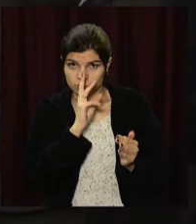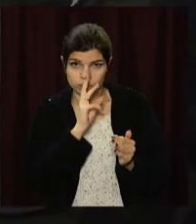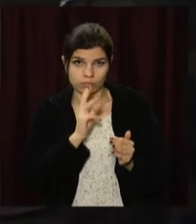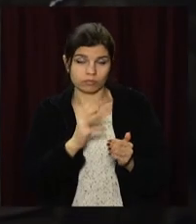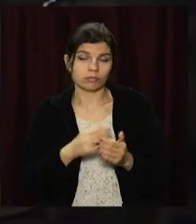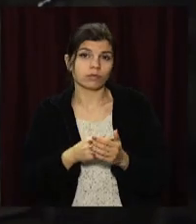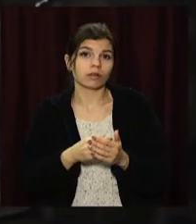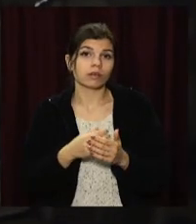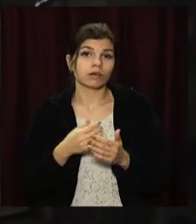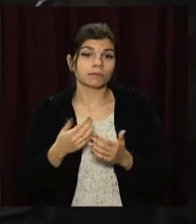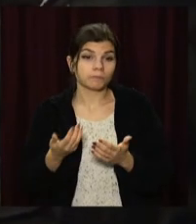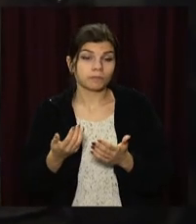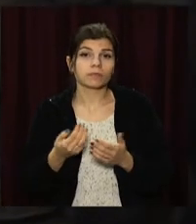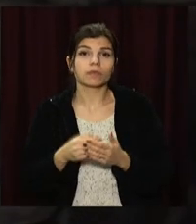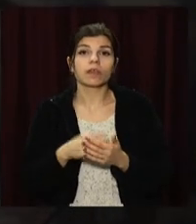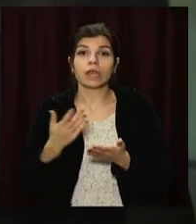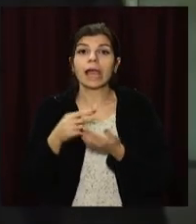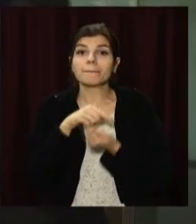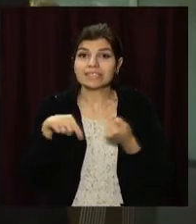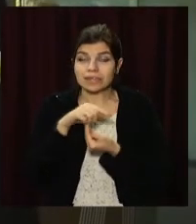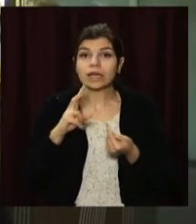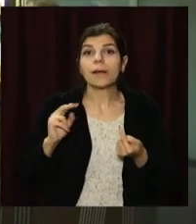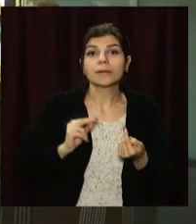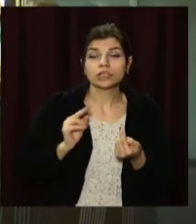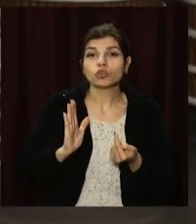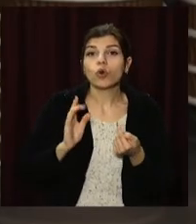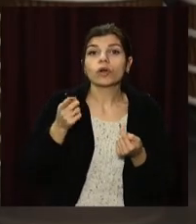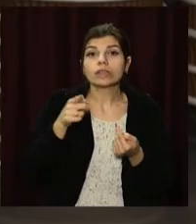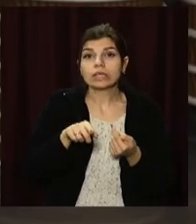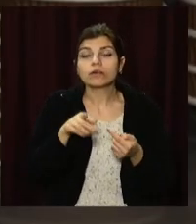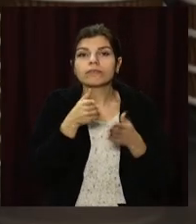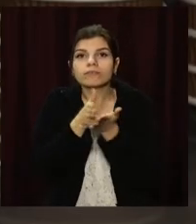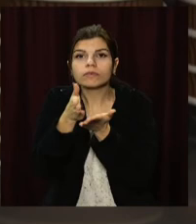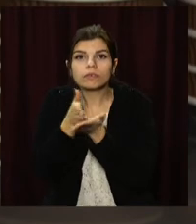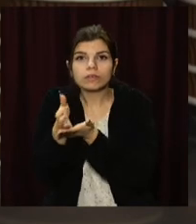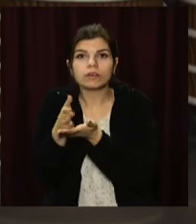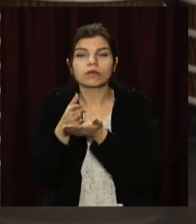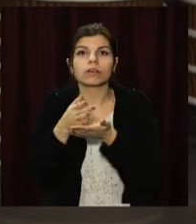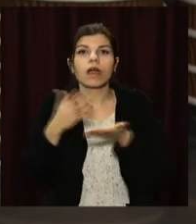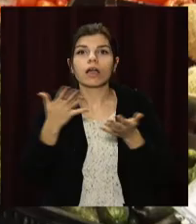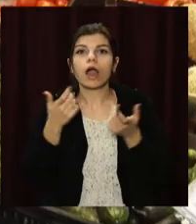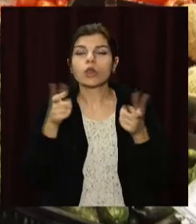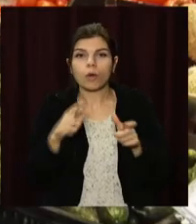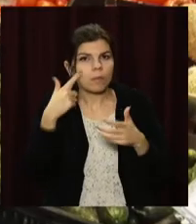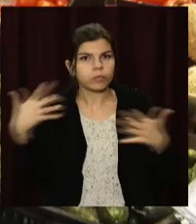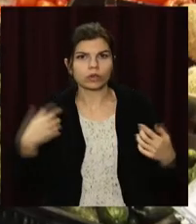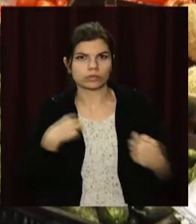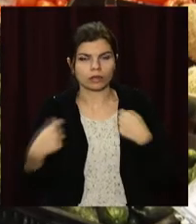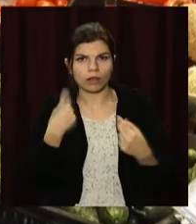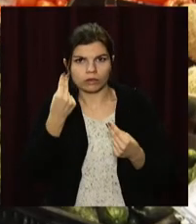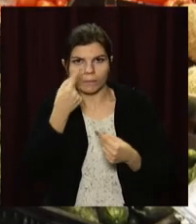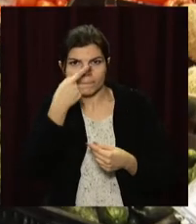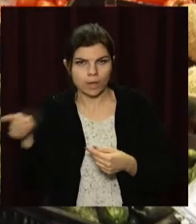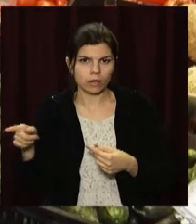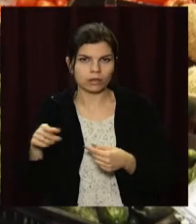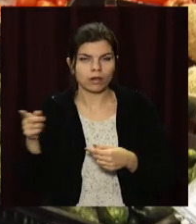Карантинні виплати отримують бізнесмени та працівники лише тих галузей, на які локдаун позначився найбільше. На Дніпропетровщині